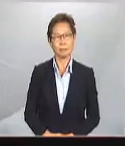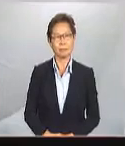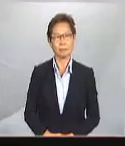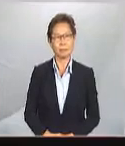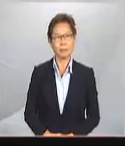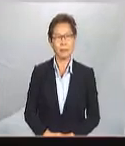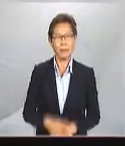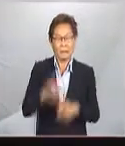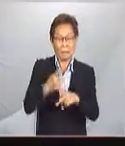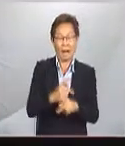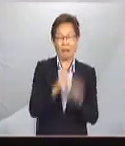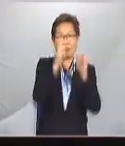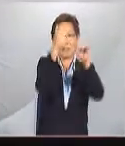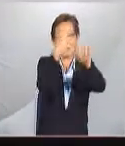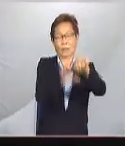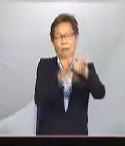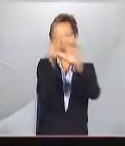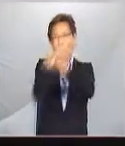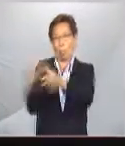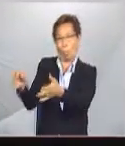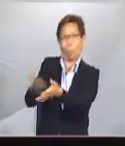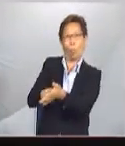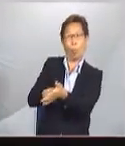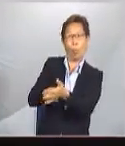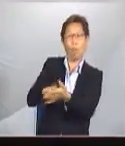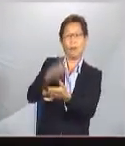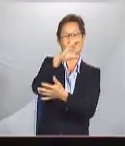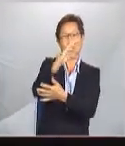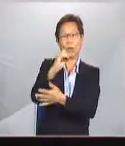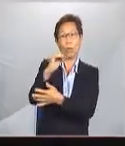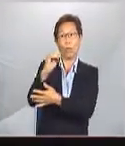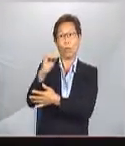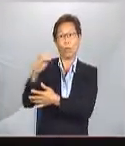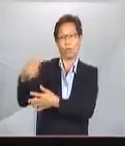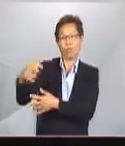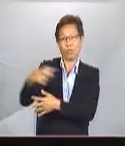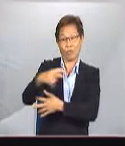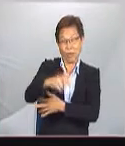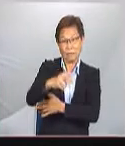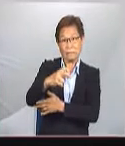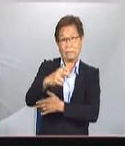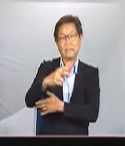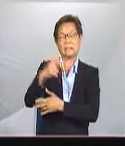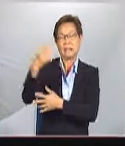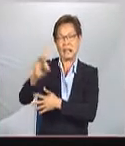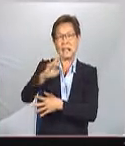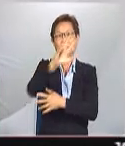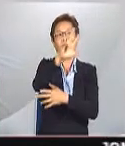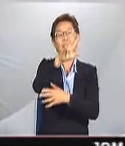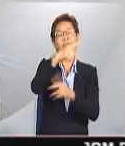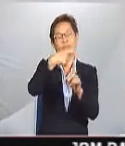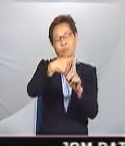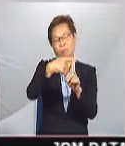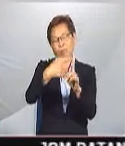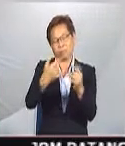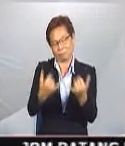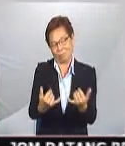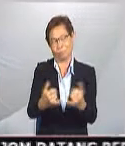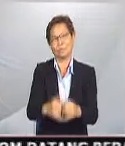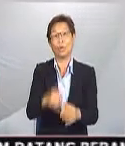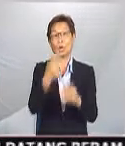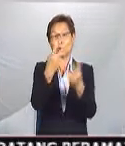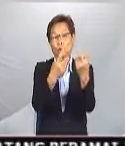Baik, buat kali pertama, Sarawak merekodkan kes COVID-19 dengan tiga orang misalkan positif hari ini. Dua daripada mereka